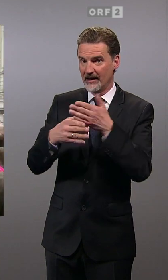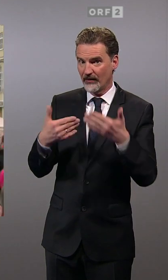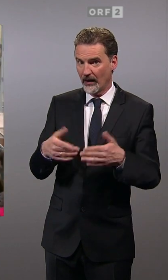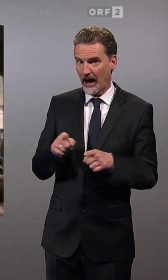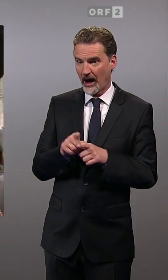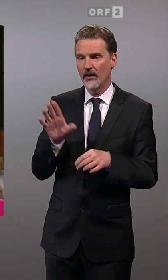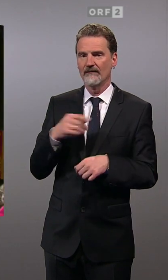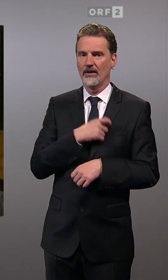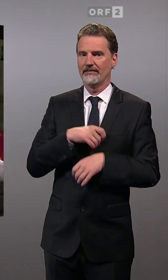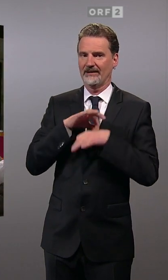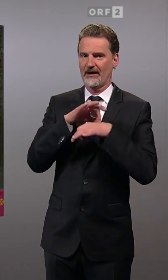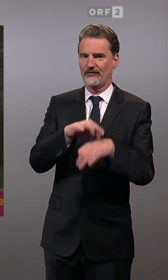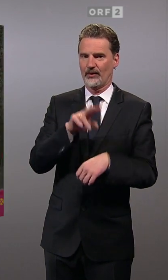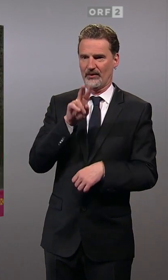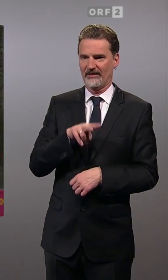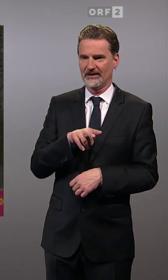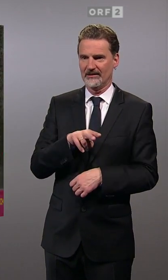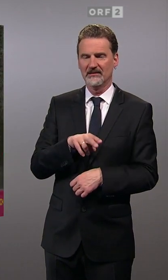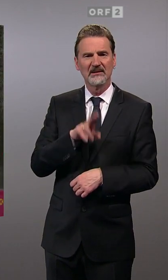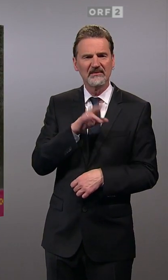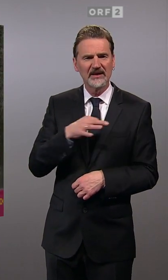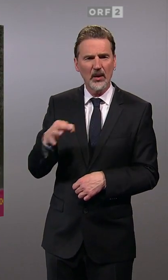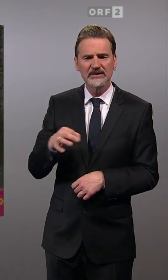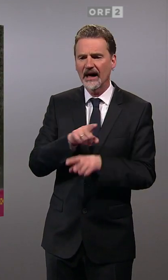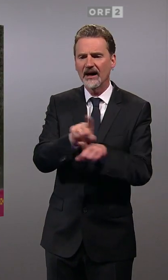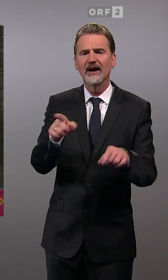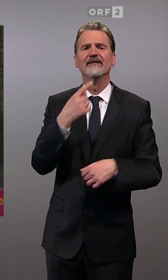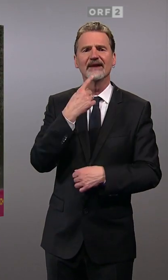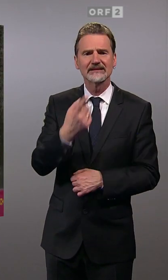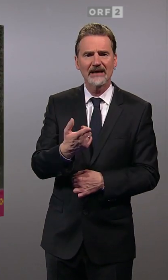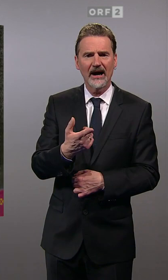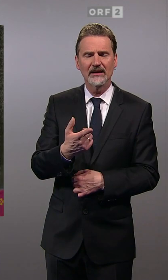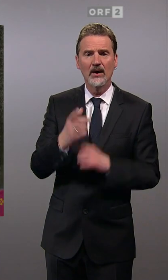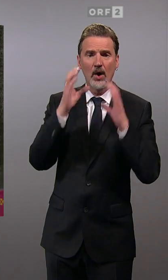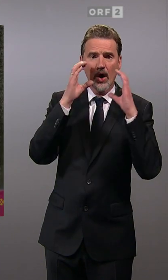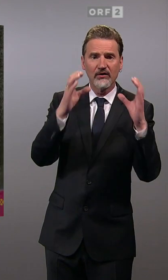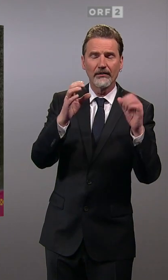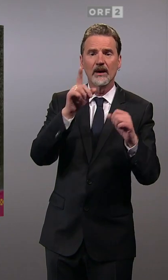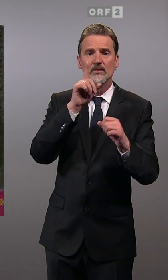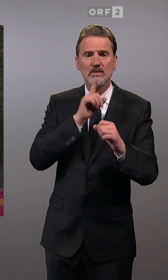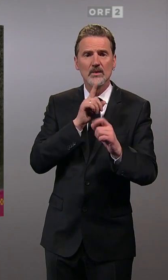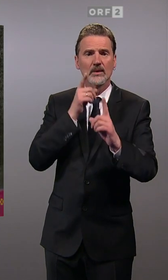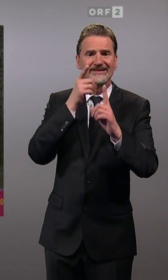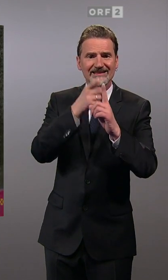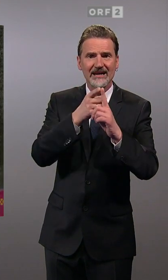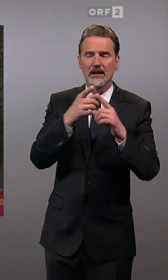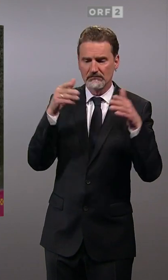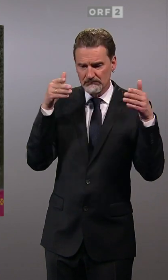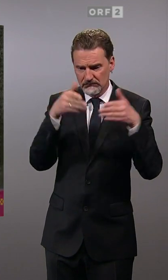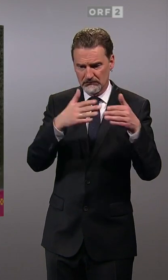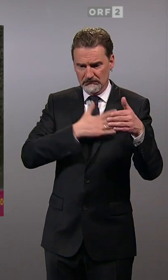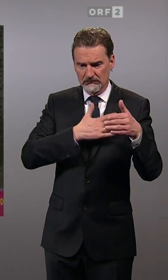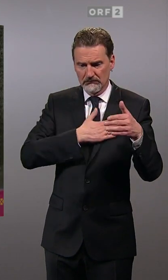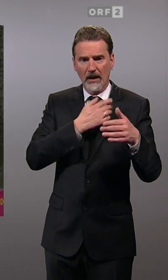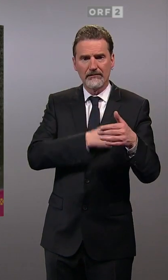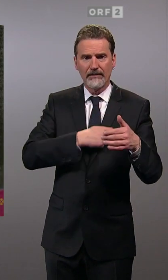Parteispitze in Wien. Was sagen denn die Niederösterreicherinnen und Niederösterreicher, dass es der ÖVP nur um die ÖVP geht? Das ist